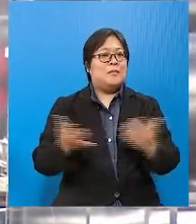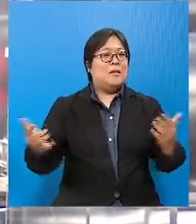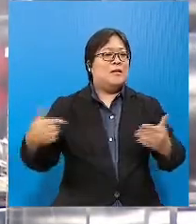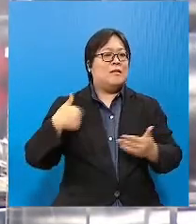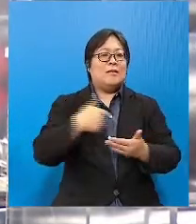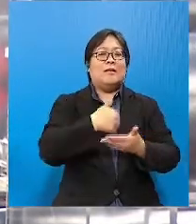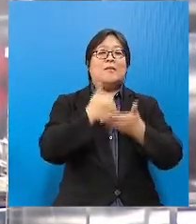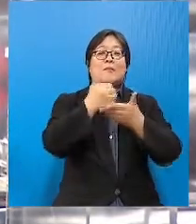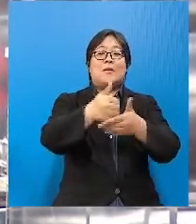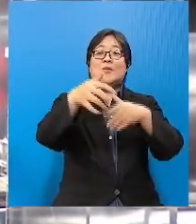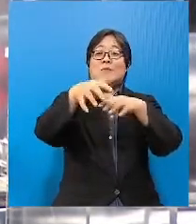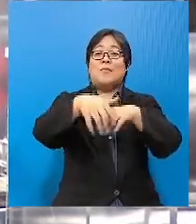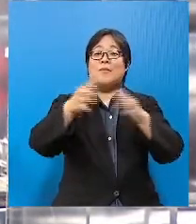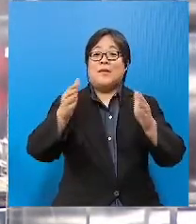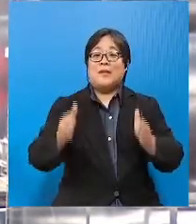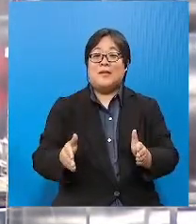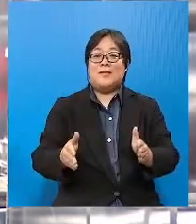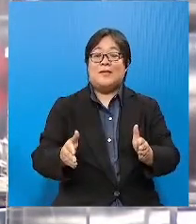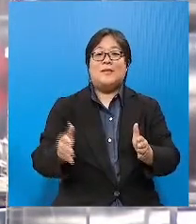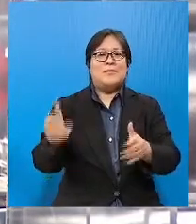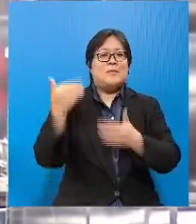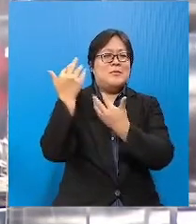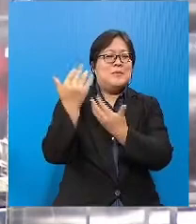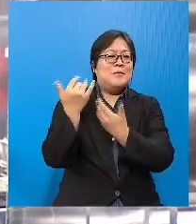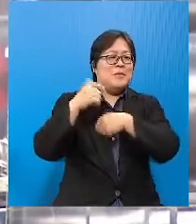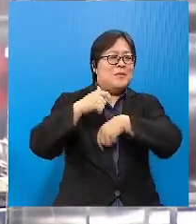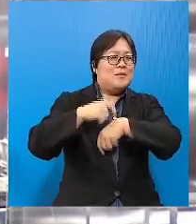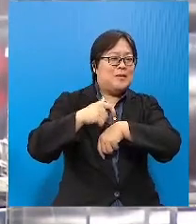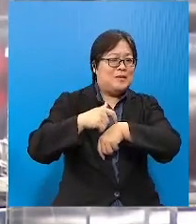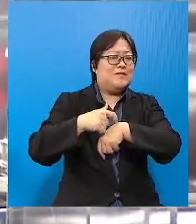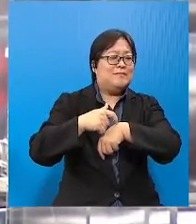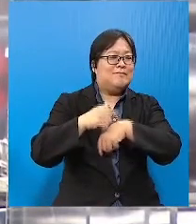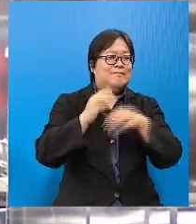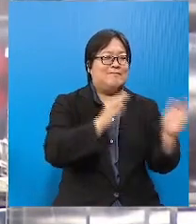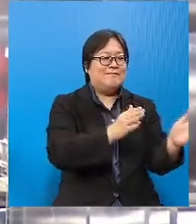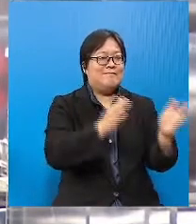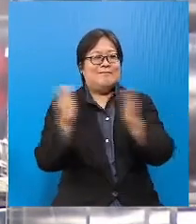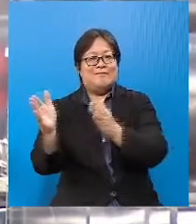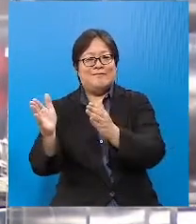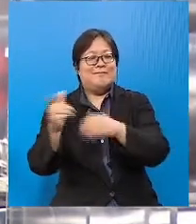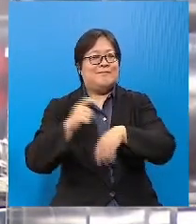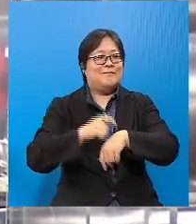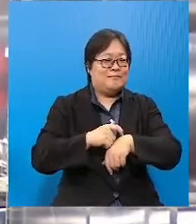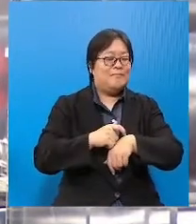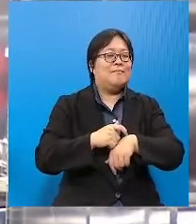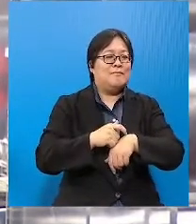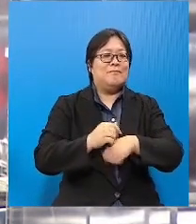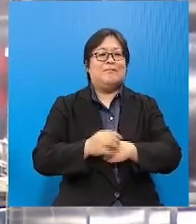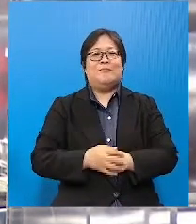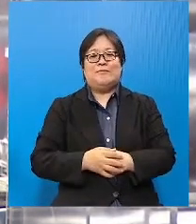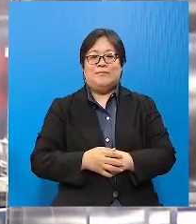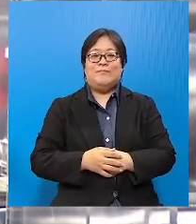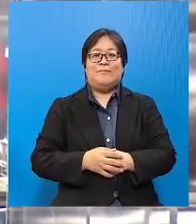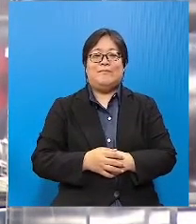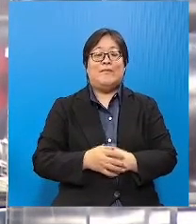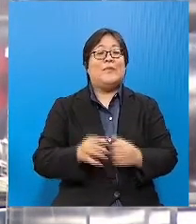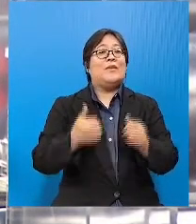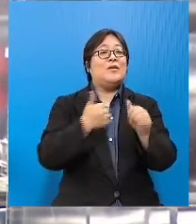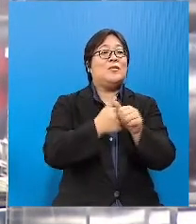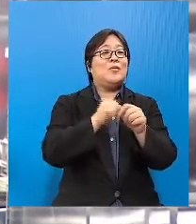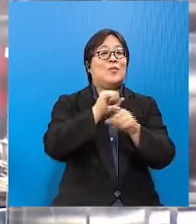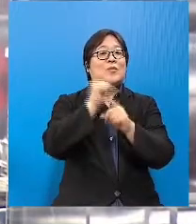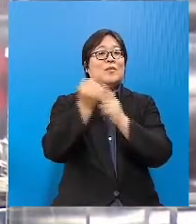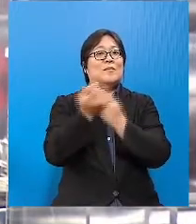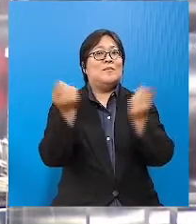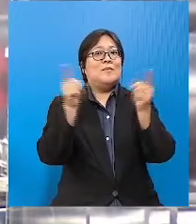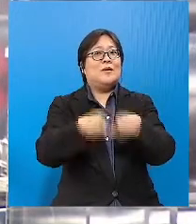para pertani kita yang menunggu masa untuk beralih musim ketika mana suasana luar